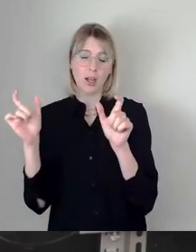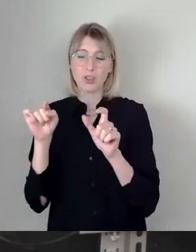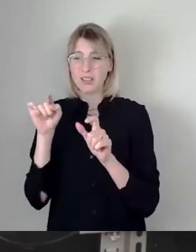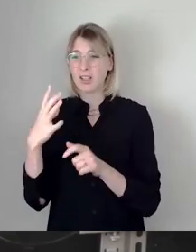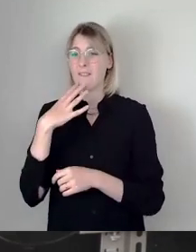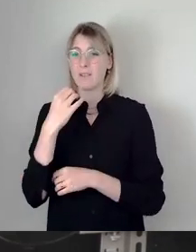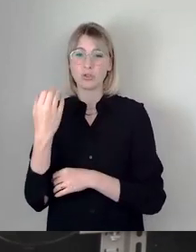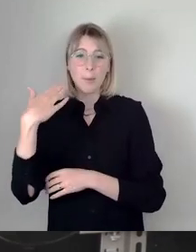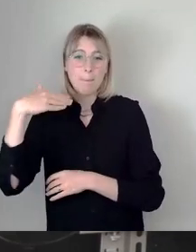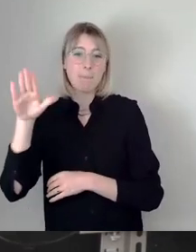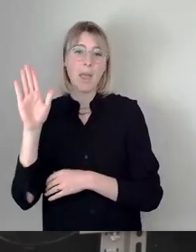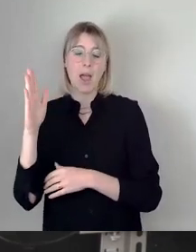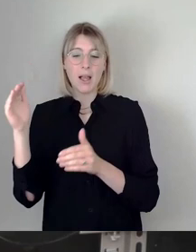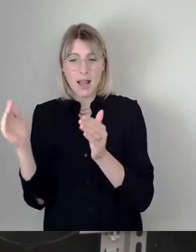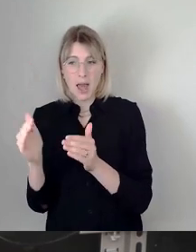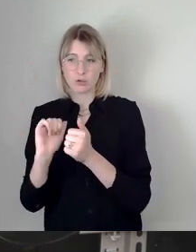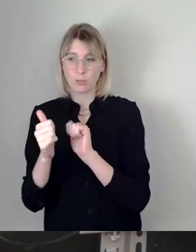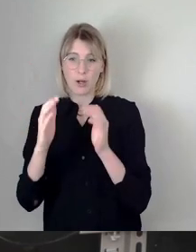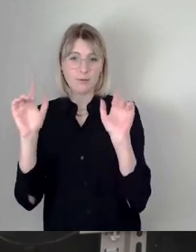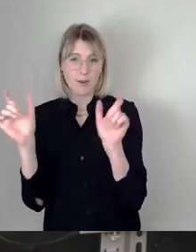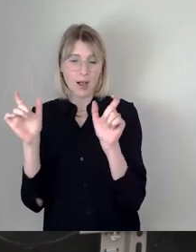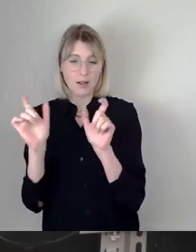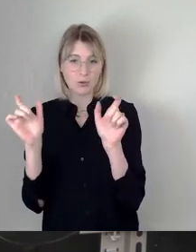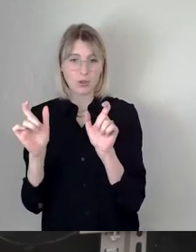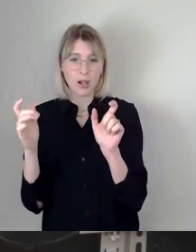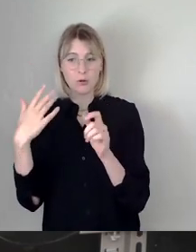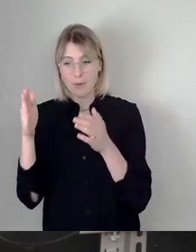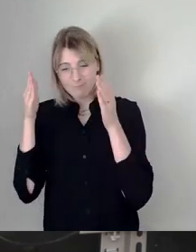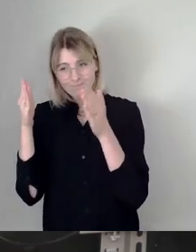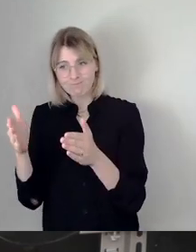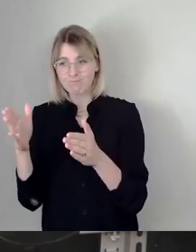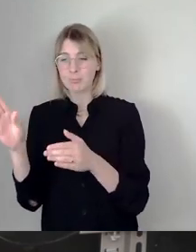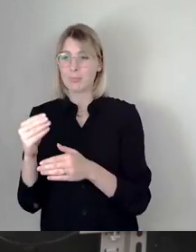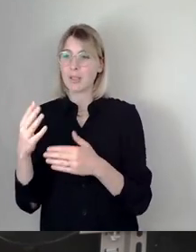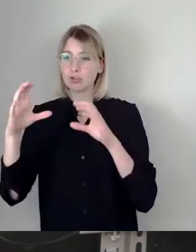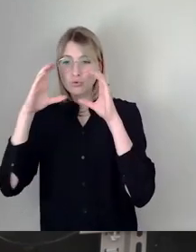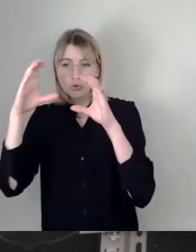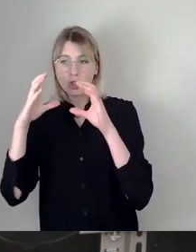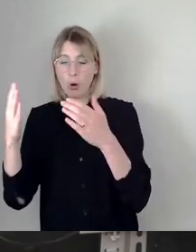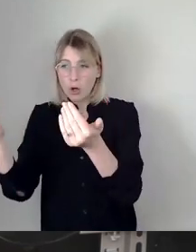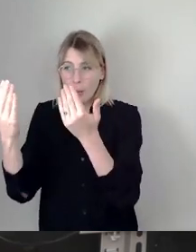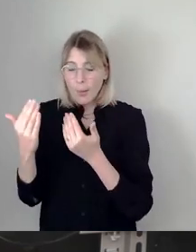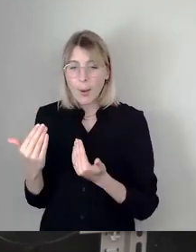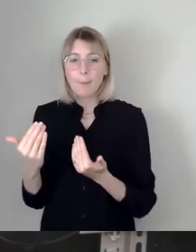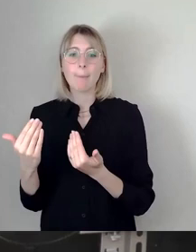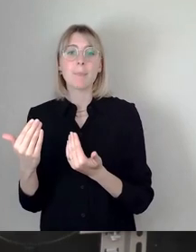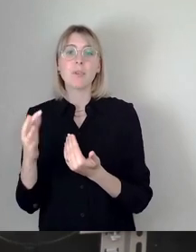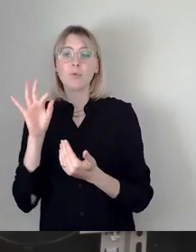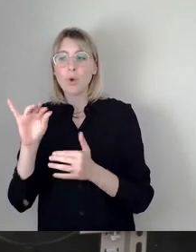viel mehr auch kleine Sportveranstaltungen mit Zuschauern beworben werden, für Eltern,